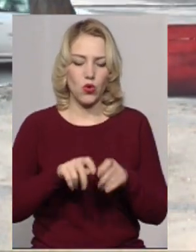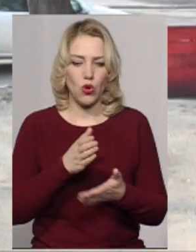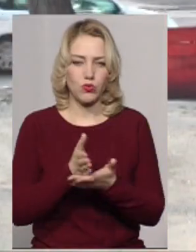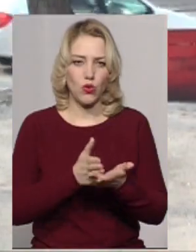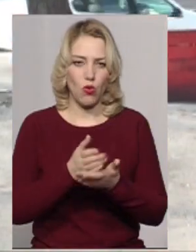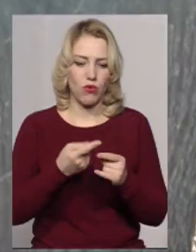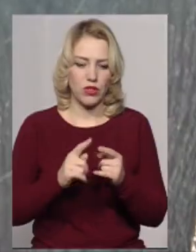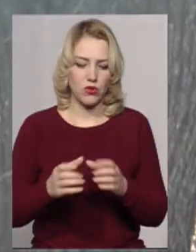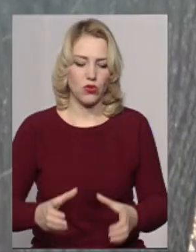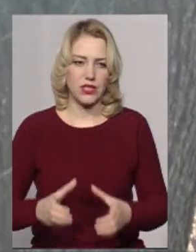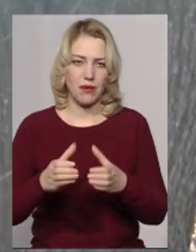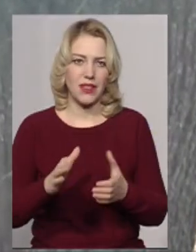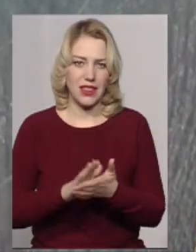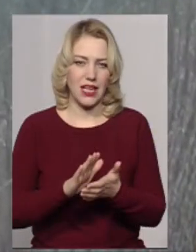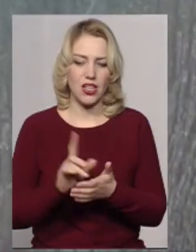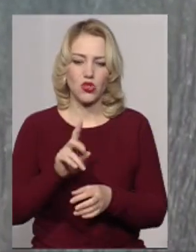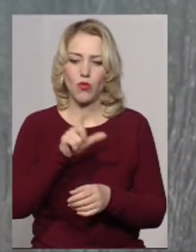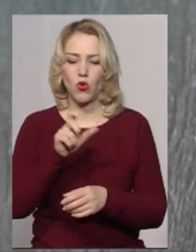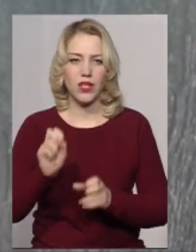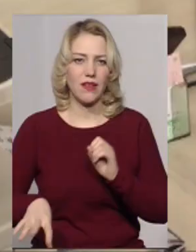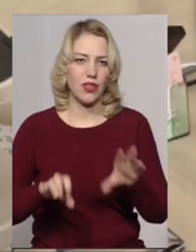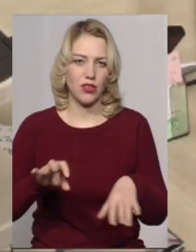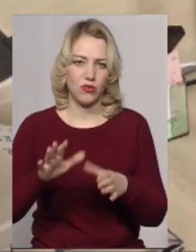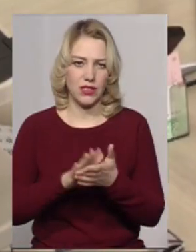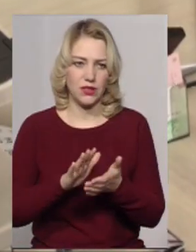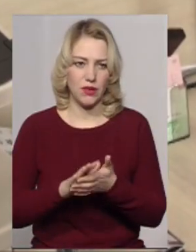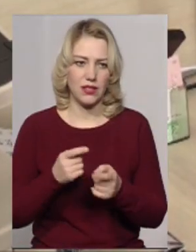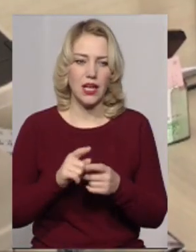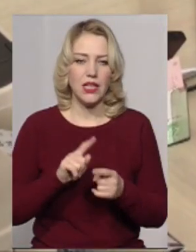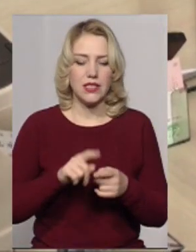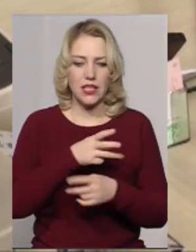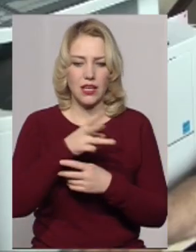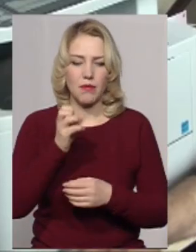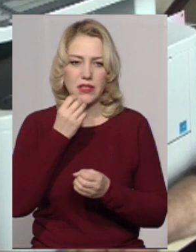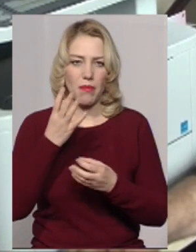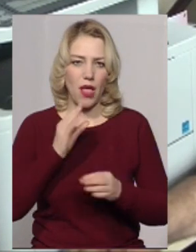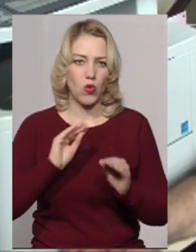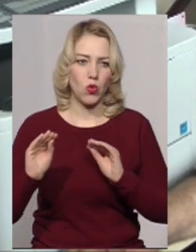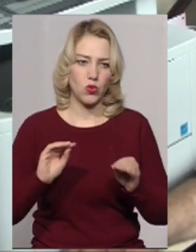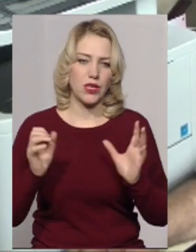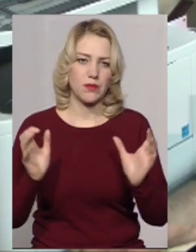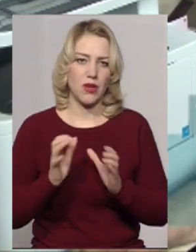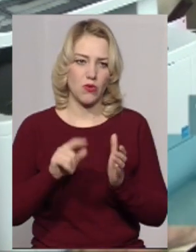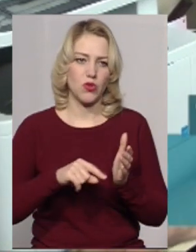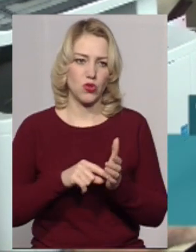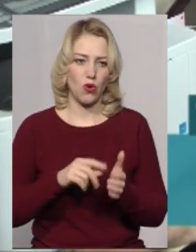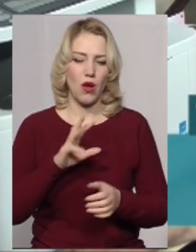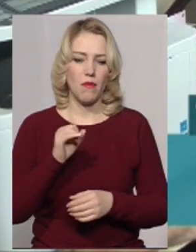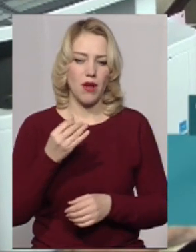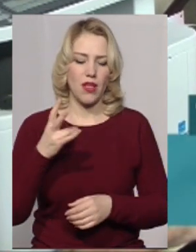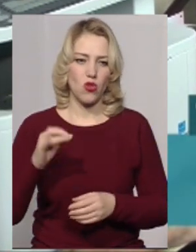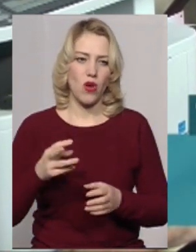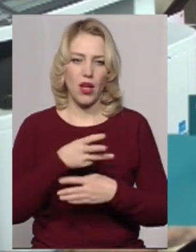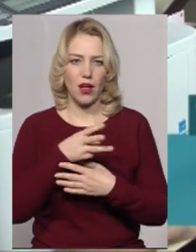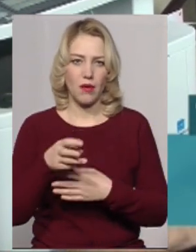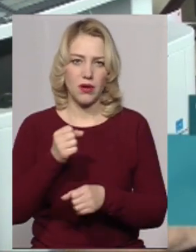поміж нього сміття. Камери використовують для контролю за благоустроєм і збереження міського майна. Камери постійно працюють в режимі 24 на